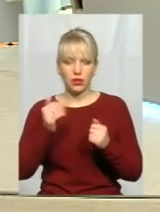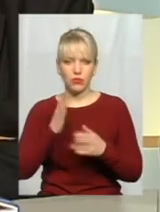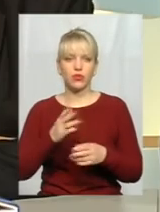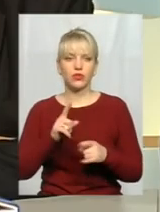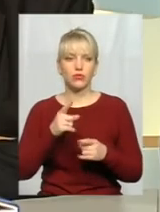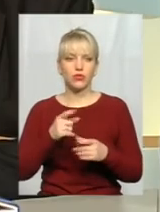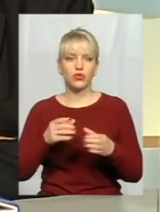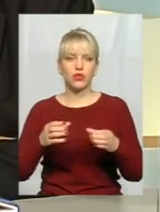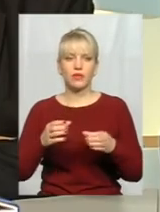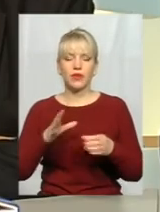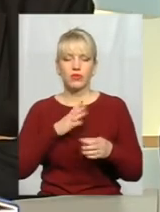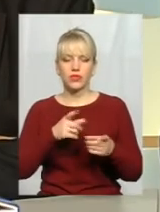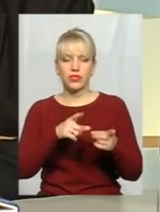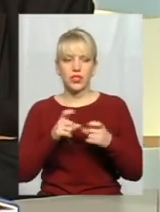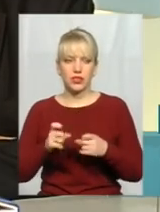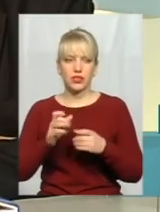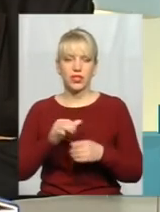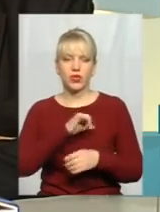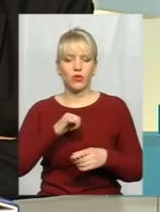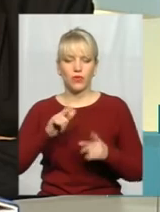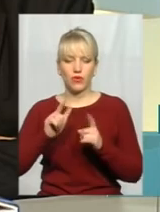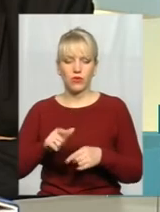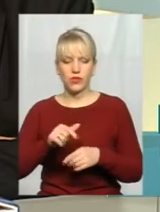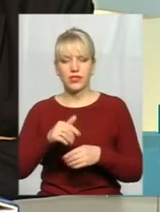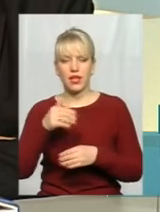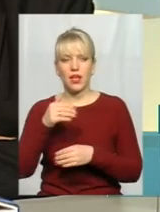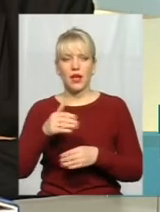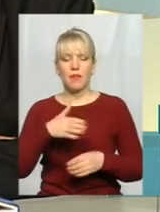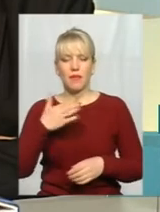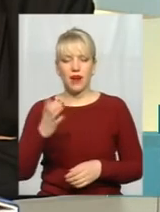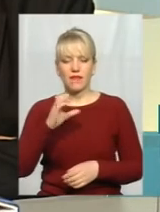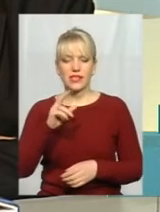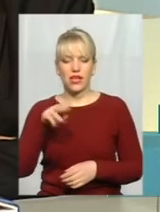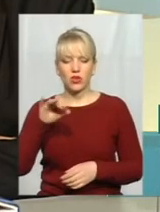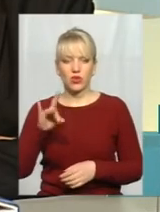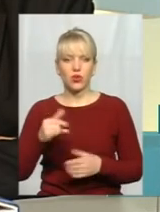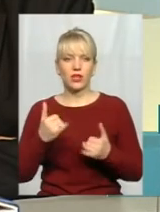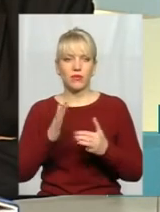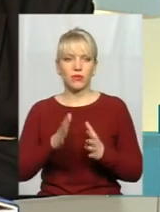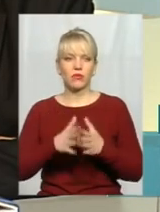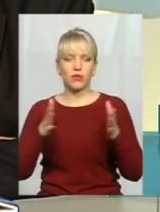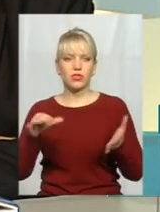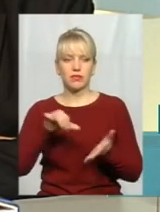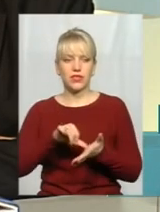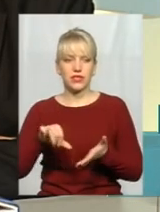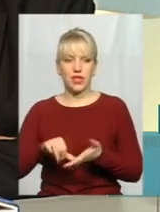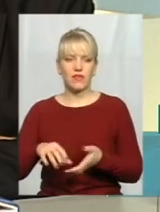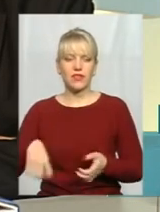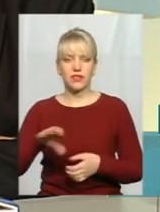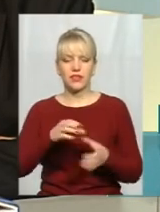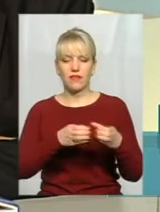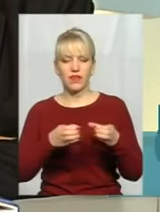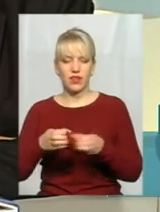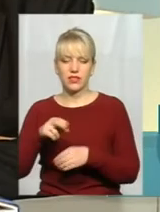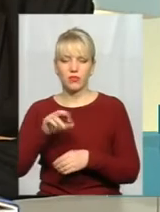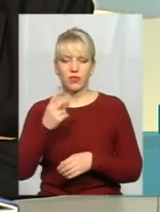вузьке коло було задіяне. Це були задіяні добровольці, правий сектор. А тепер більш ширше будуть представлені, по-перше, всі фракції по два